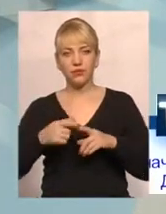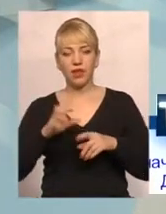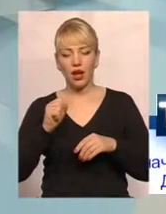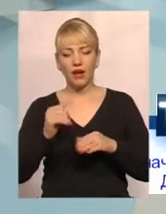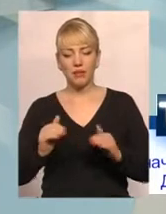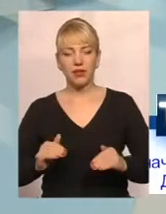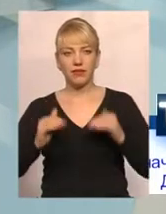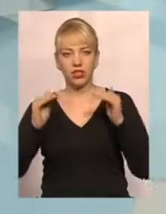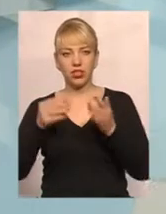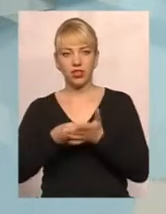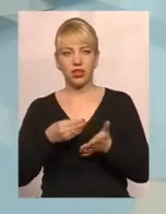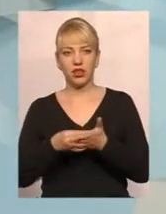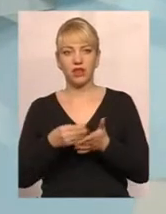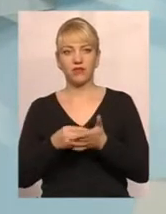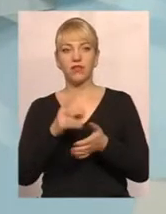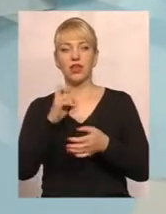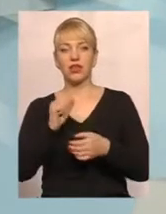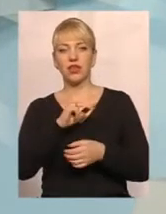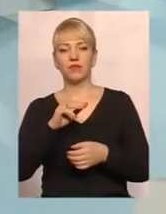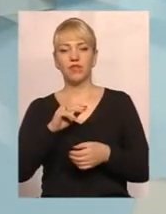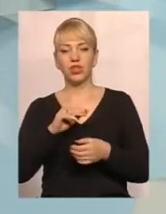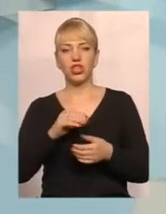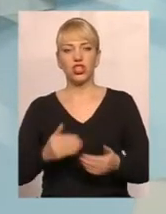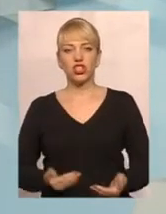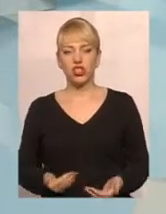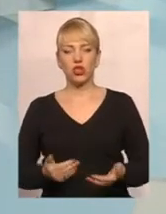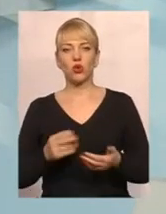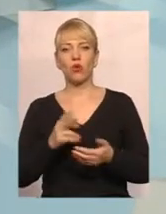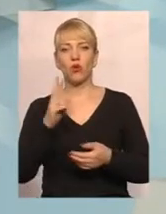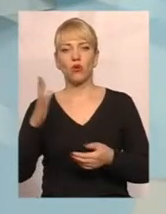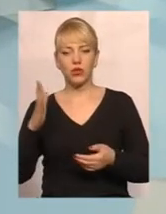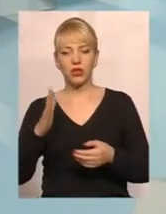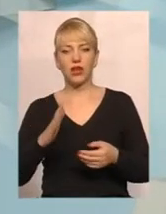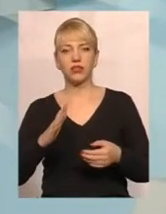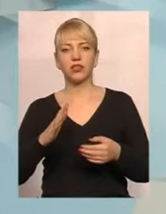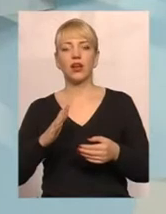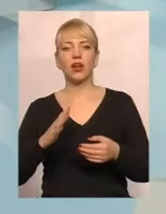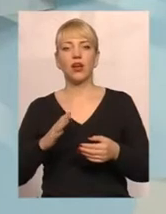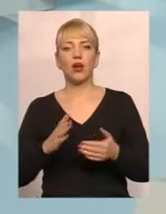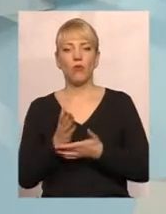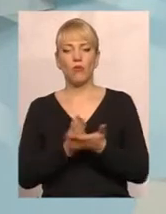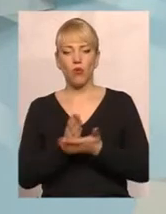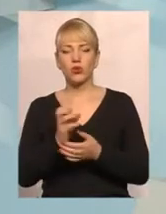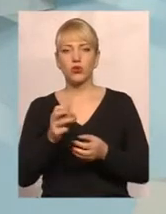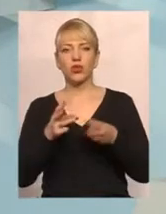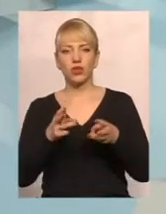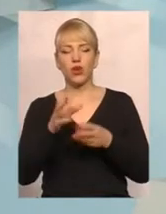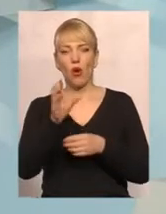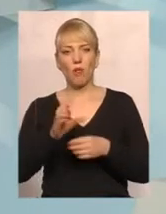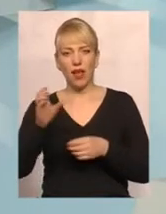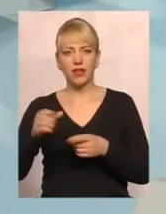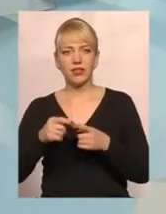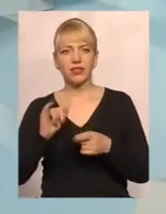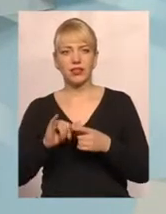підвищення тарифів на житлово-комунальні послуги, а також на опалення, в основному, можна сказати, що це є